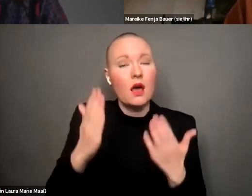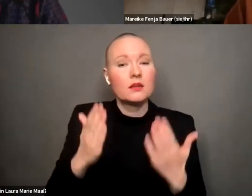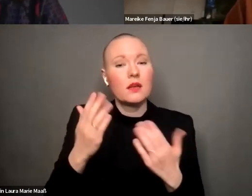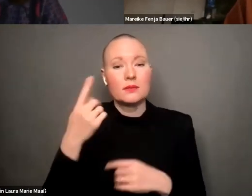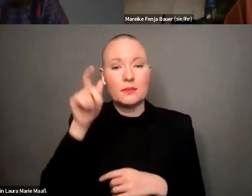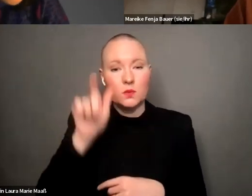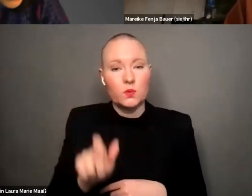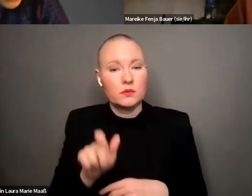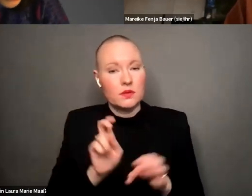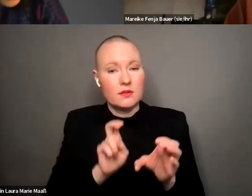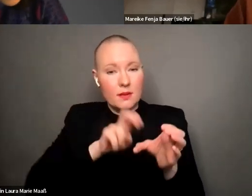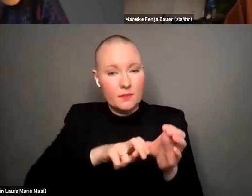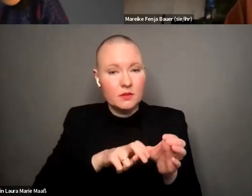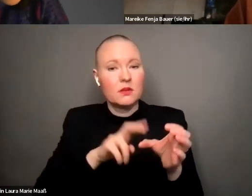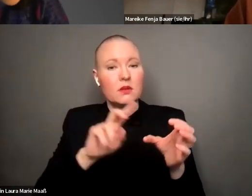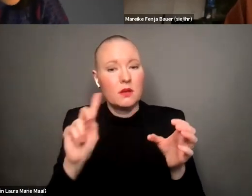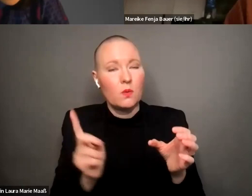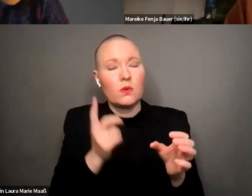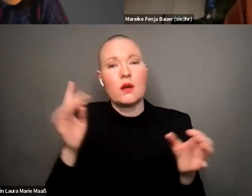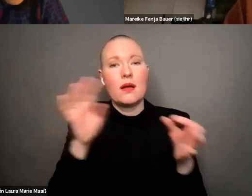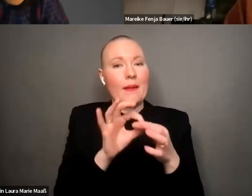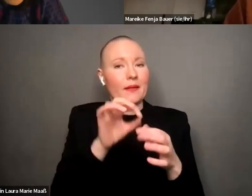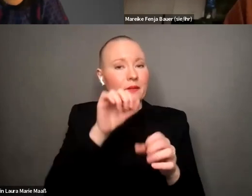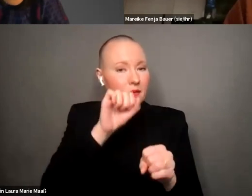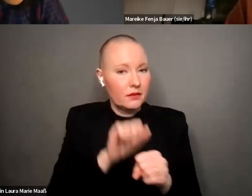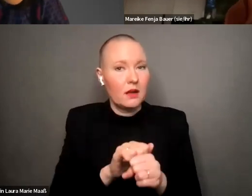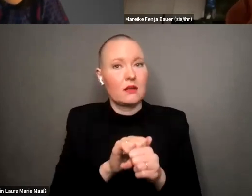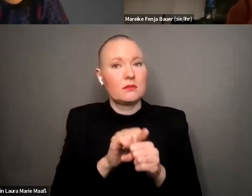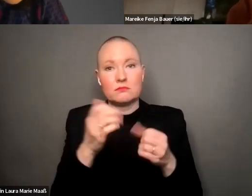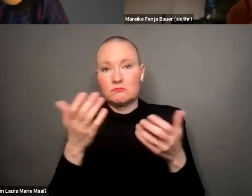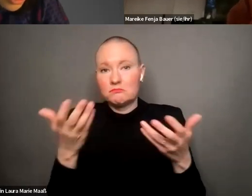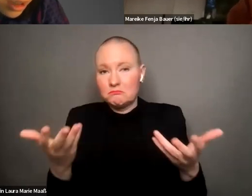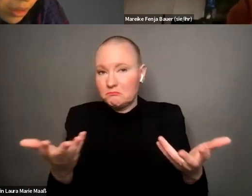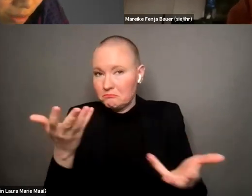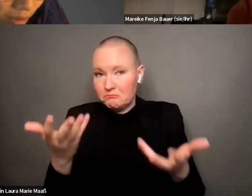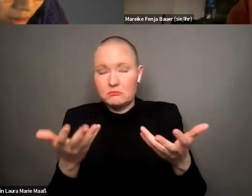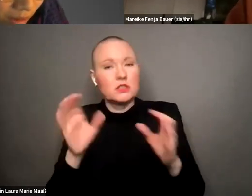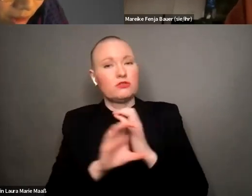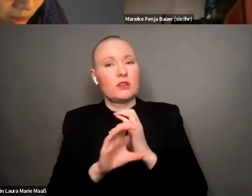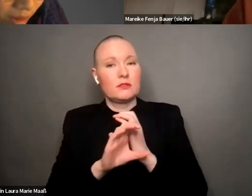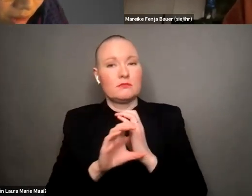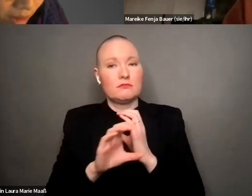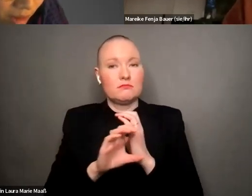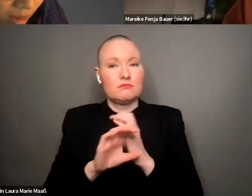teilnehmenden den link sonst gerne auch in den chat tun